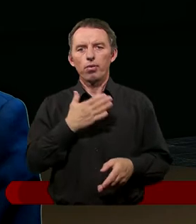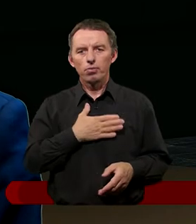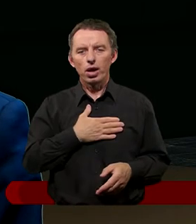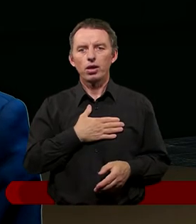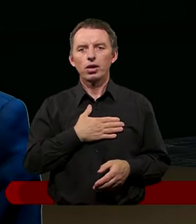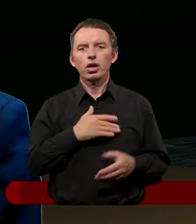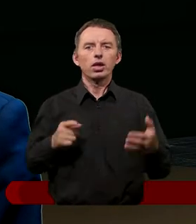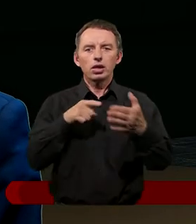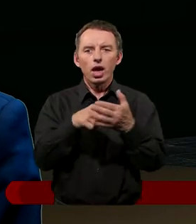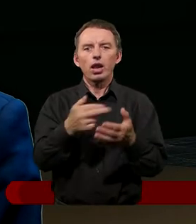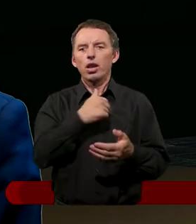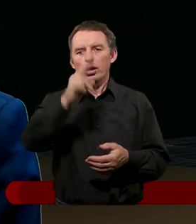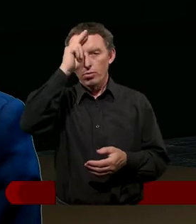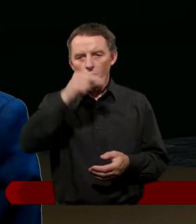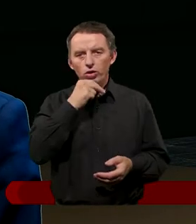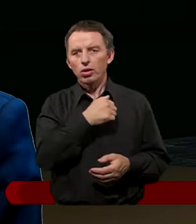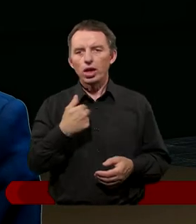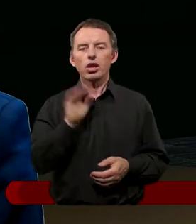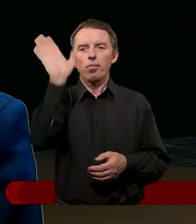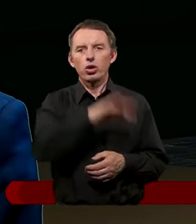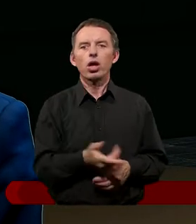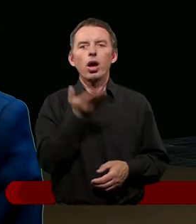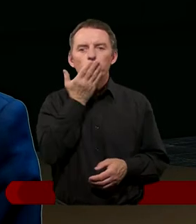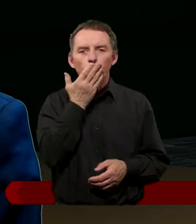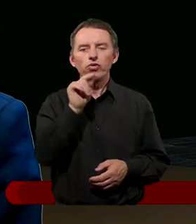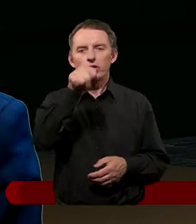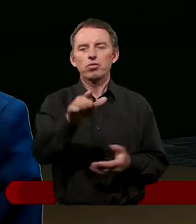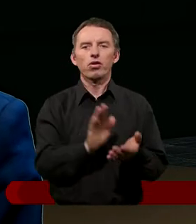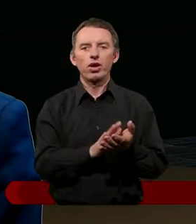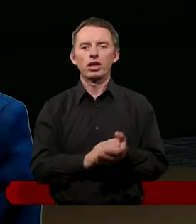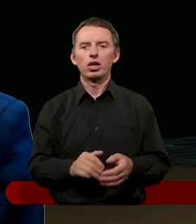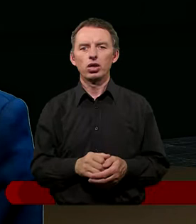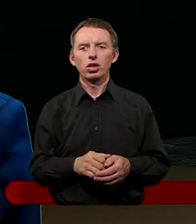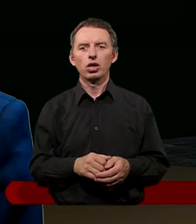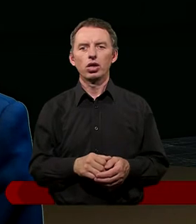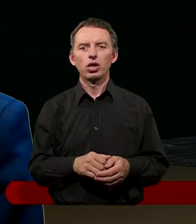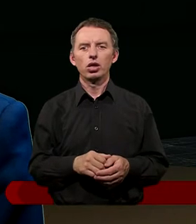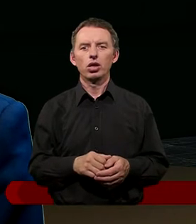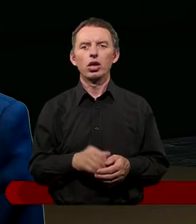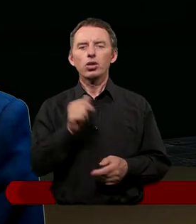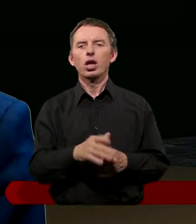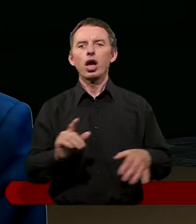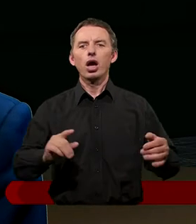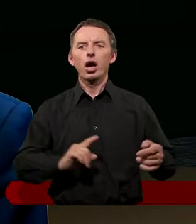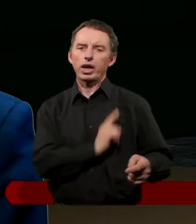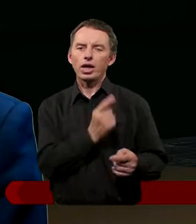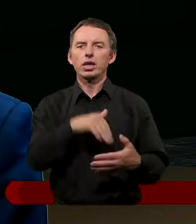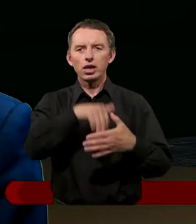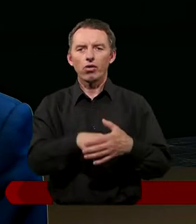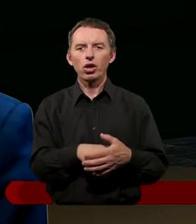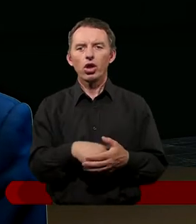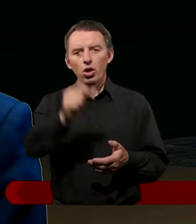Zbawicielem, z naszym Ojcem, z naszym Tatą i mogli Go wspólnie chwalić. Także generalnie dotyczy to myślę relacji między